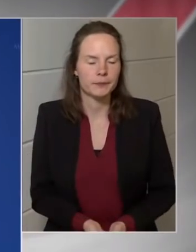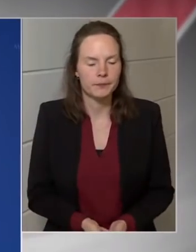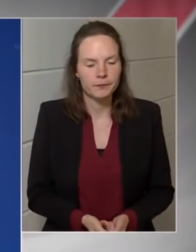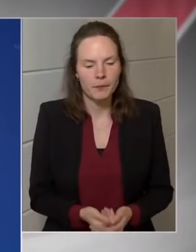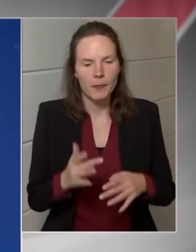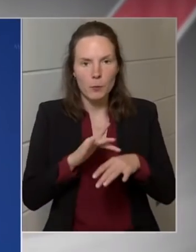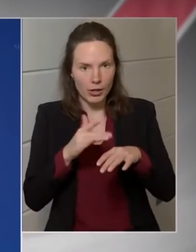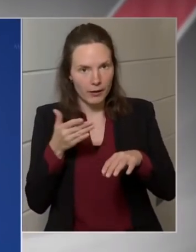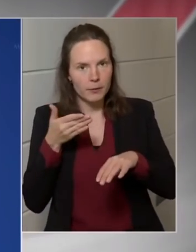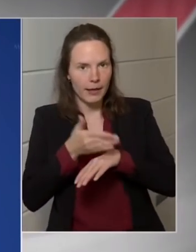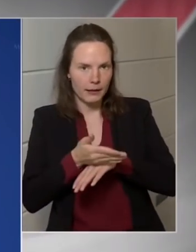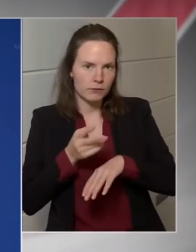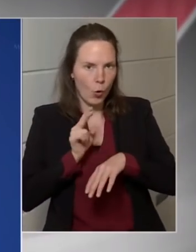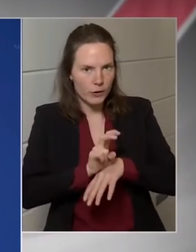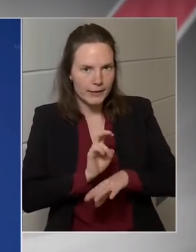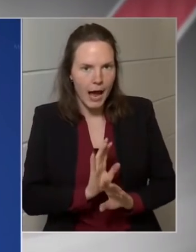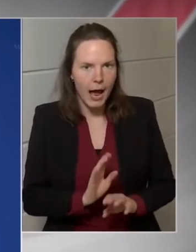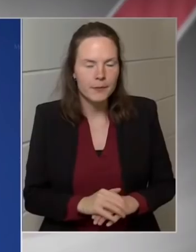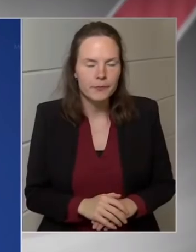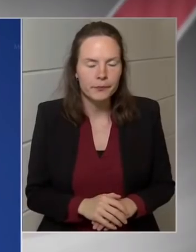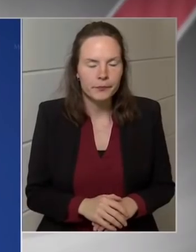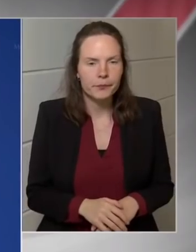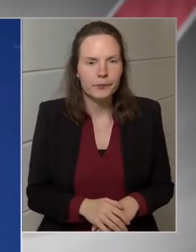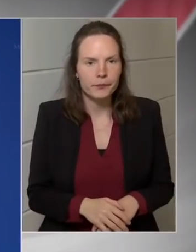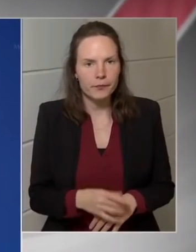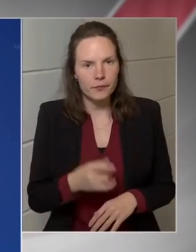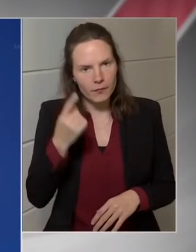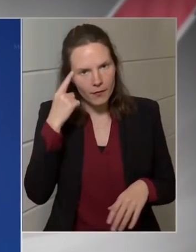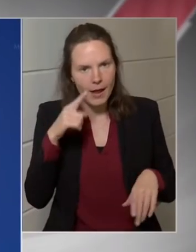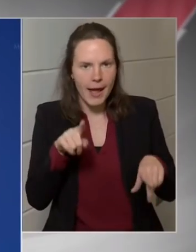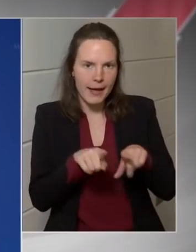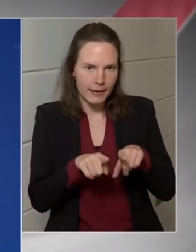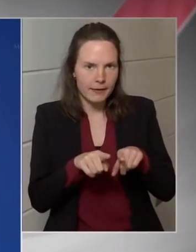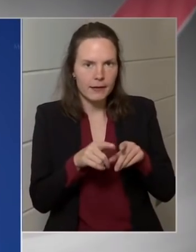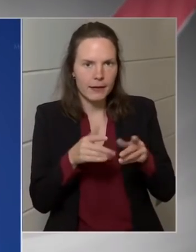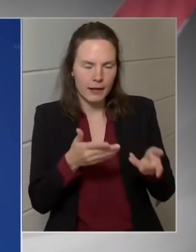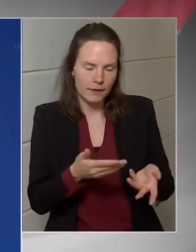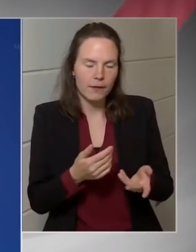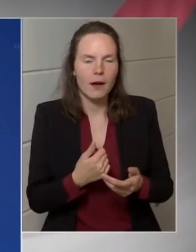nyíltan mondani, ezért azzal jönnek, hogy ezeket majd áthárítják az emberekre.